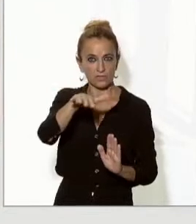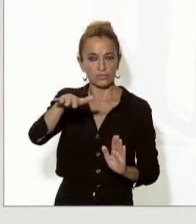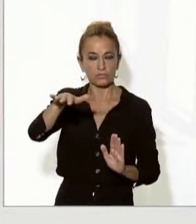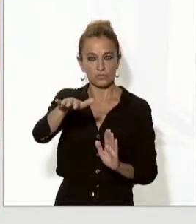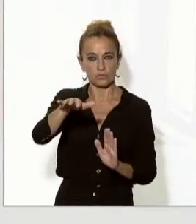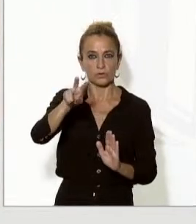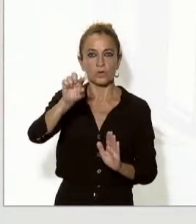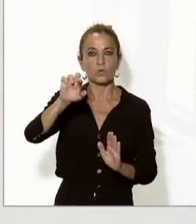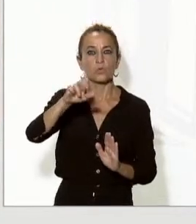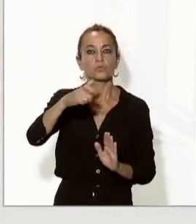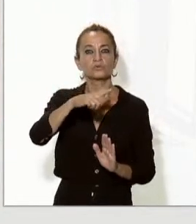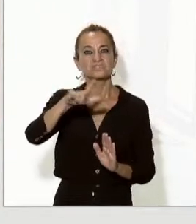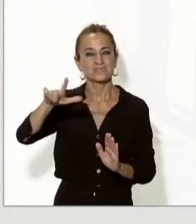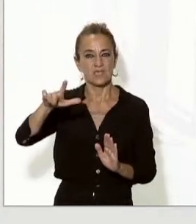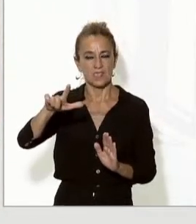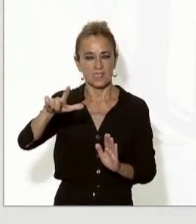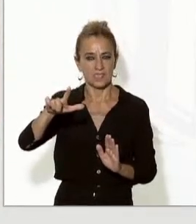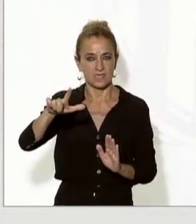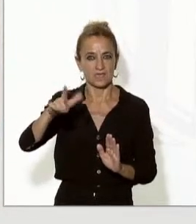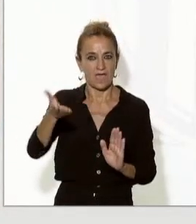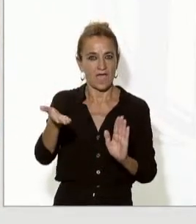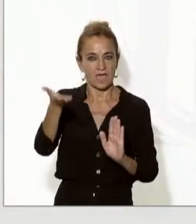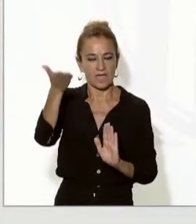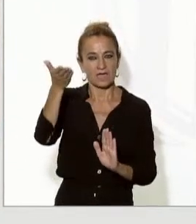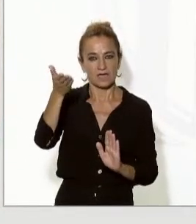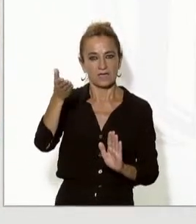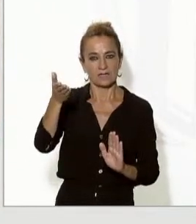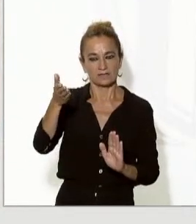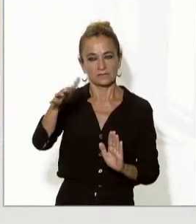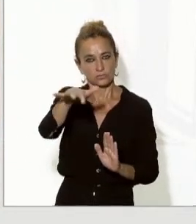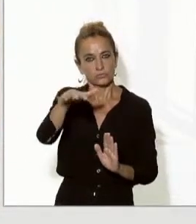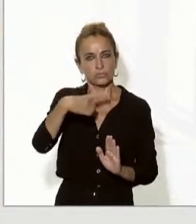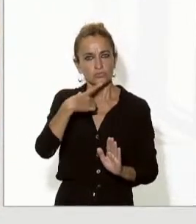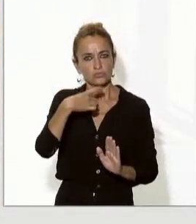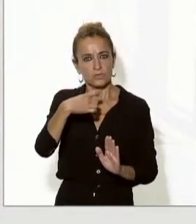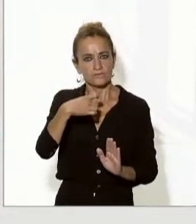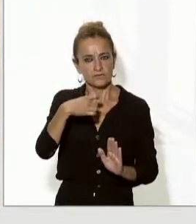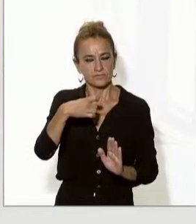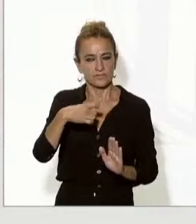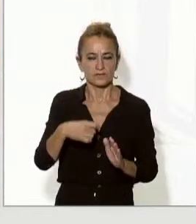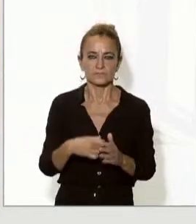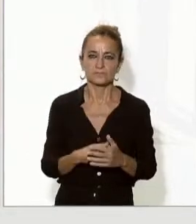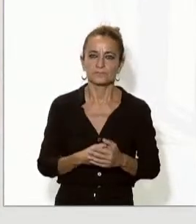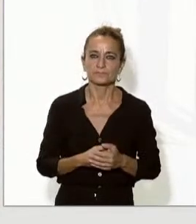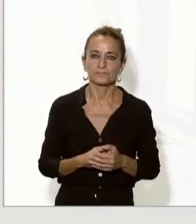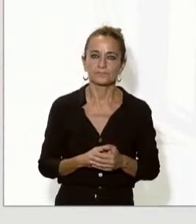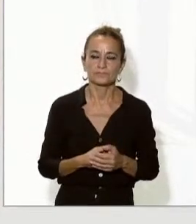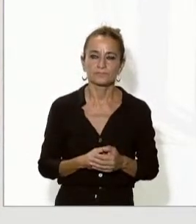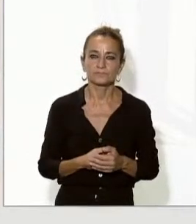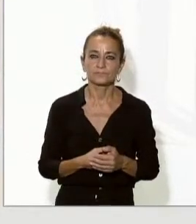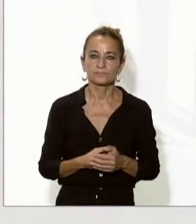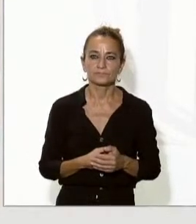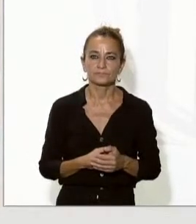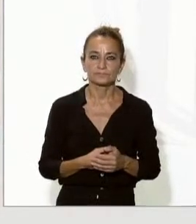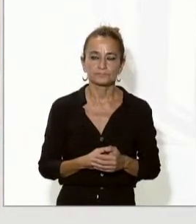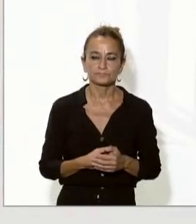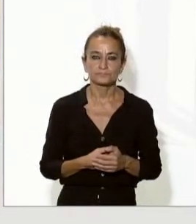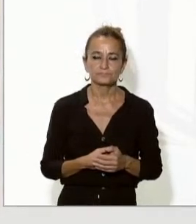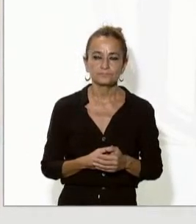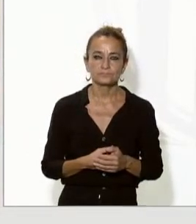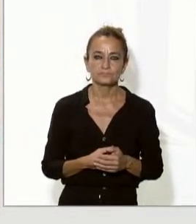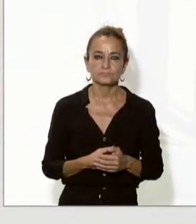tensionats i entraria dintre de la possibilitat que dona allà i de'habitatge de delimitar l'increment de preus.